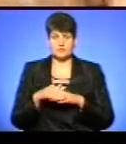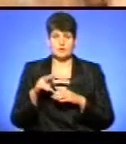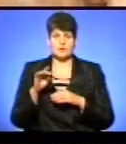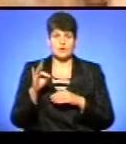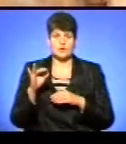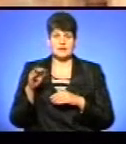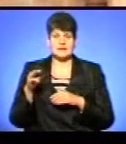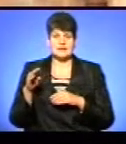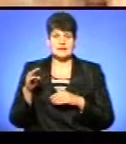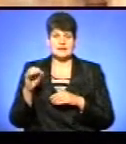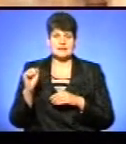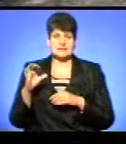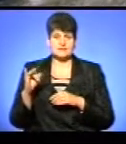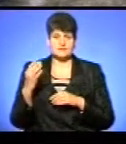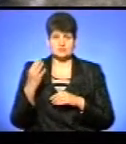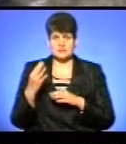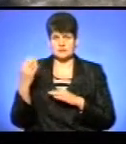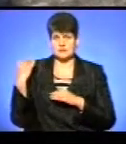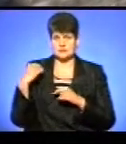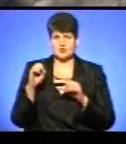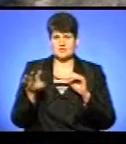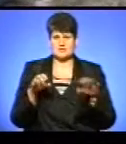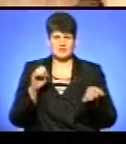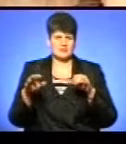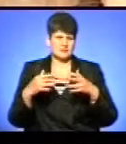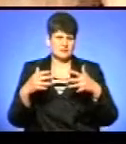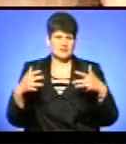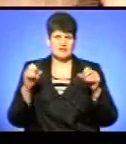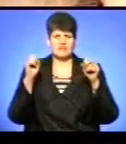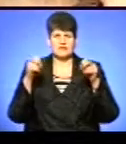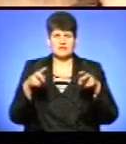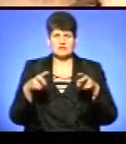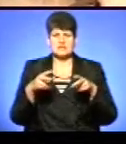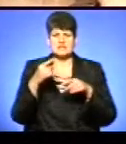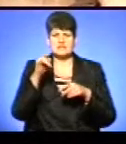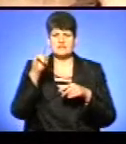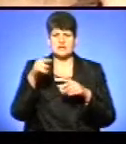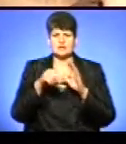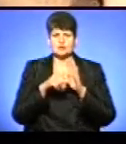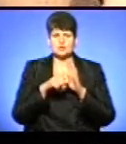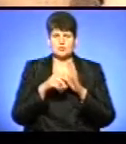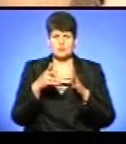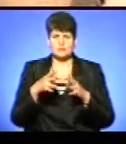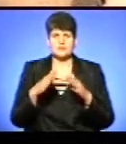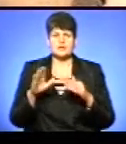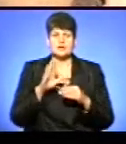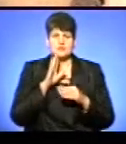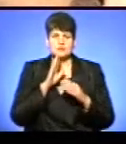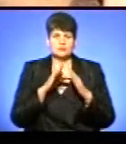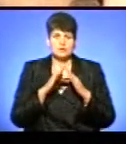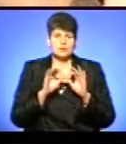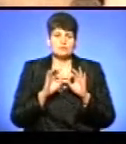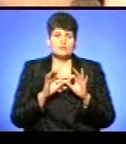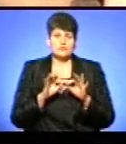Протасевича, 4. За моєю спиною розкидані речі. Їх виконали з вікна шостого поверху. Мешканка цього будинку Людмила Хобенко